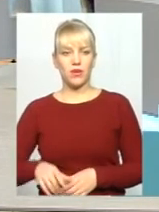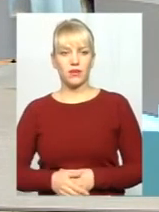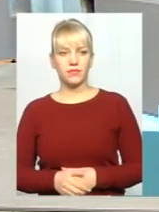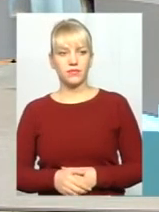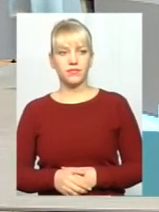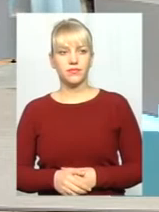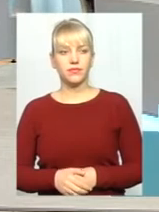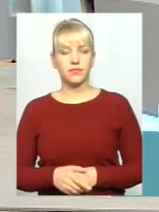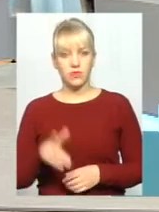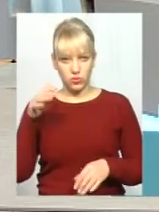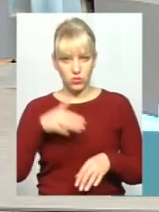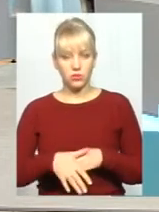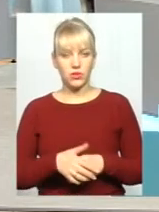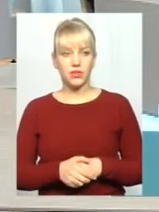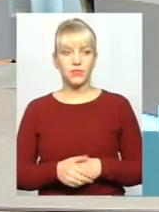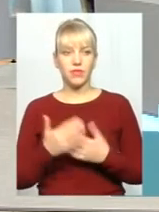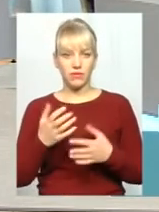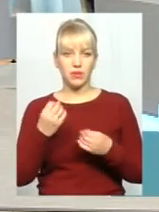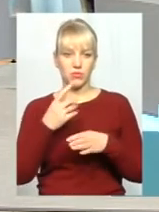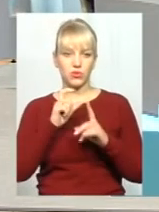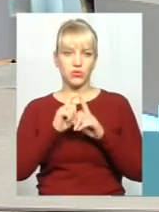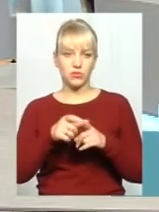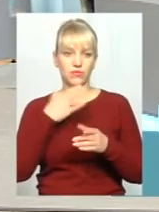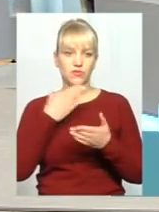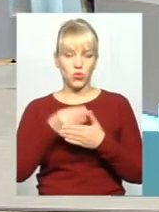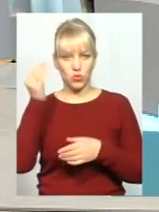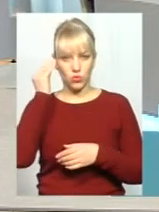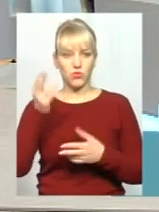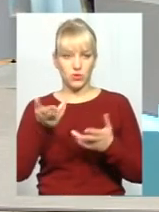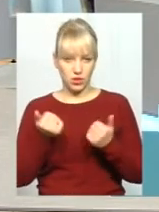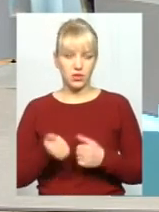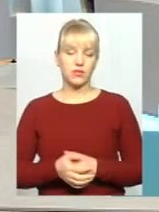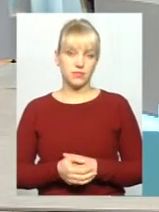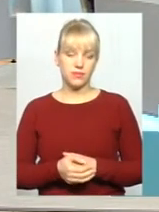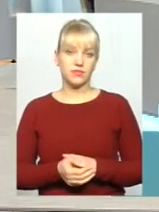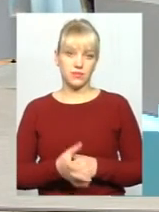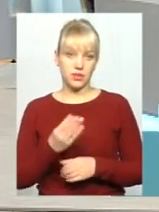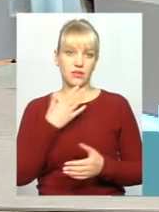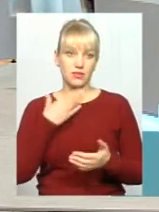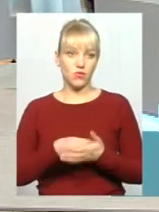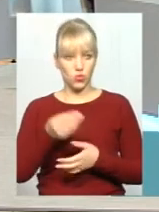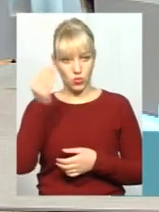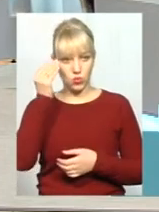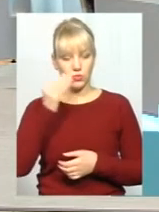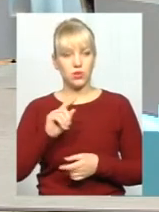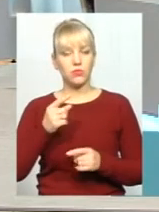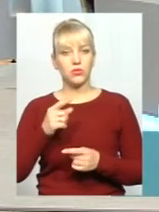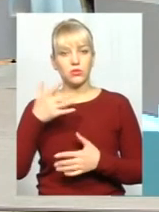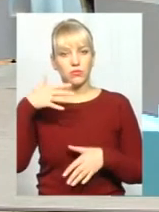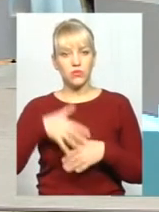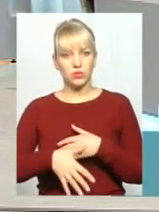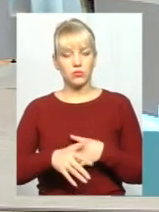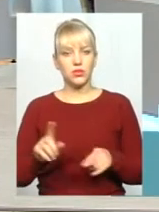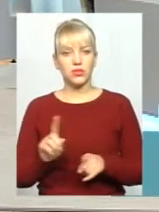Тобто ви позвонили, щоб висловити свою думку, так? Правильно зрозуміло? Ну, думку, так. Просто розумієте,